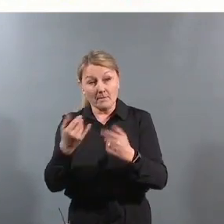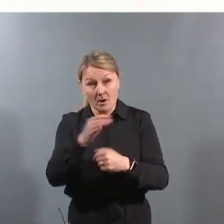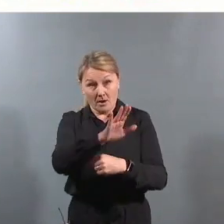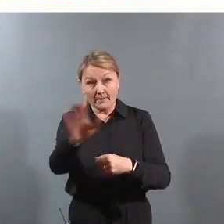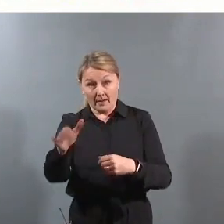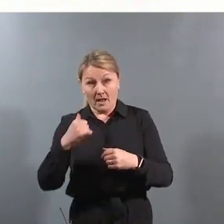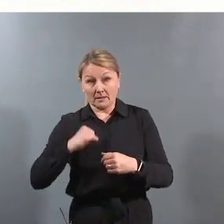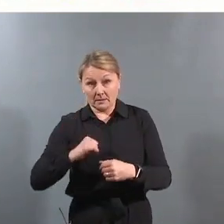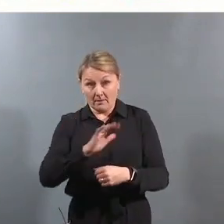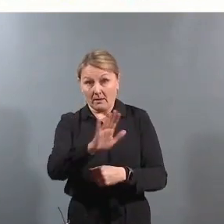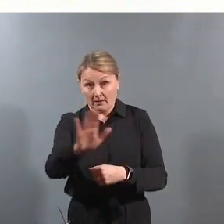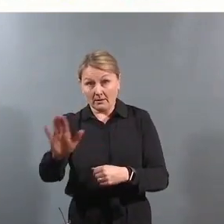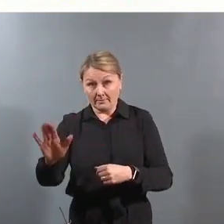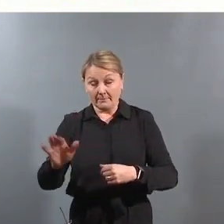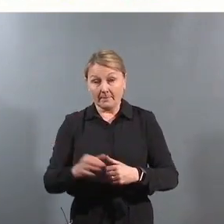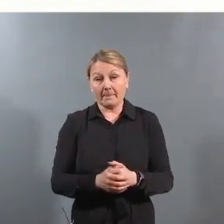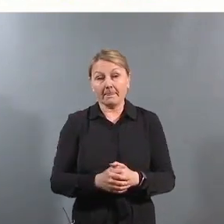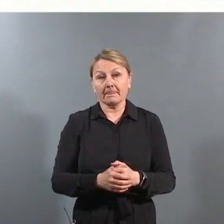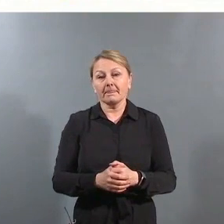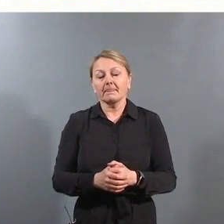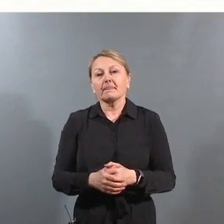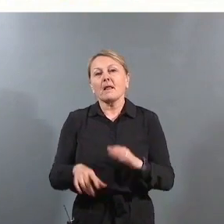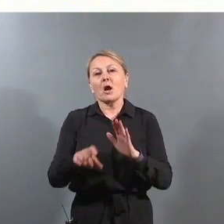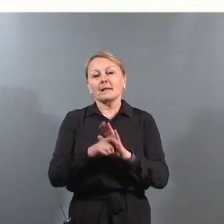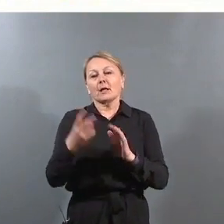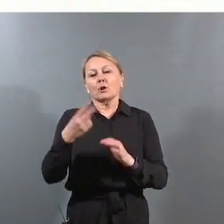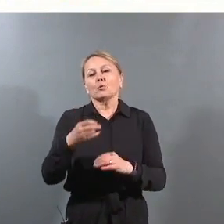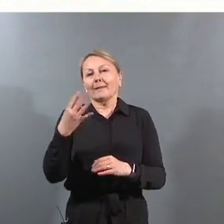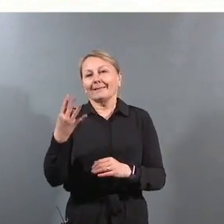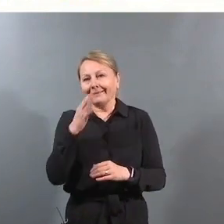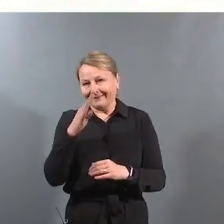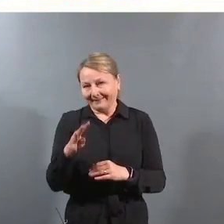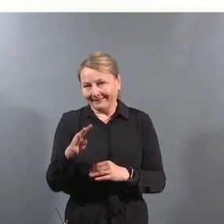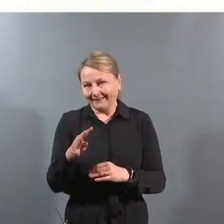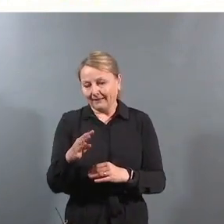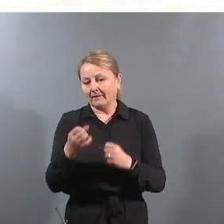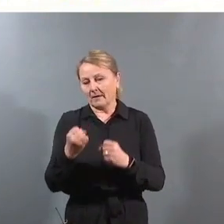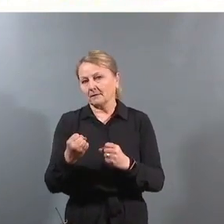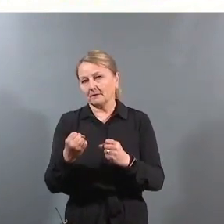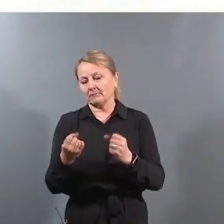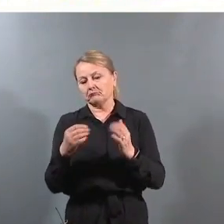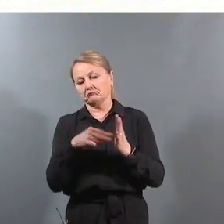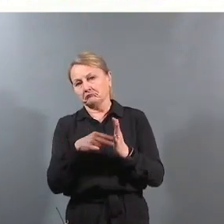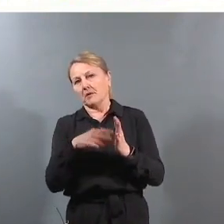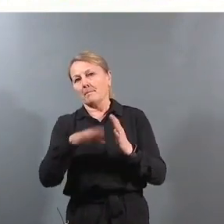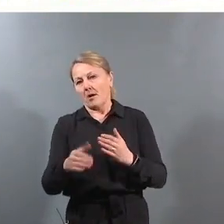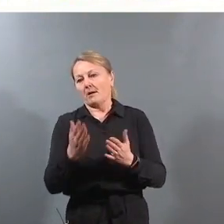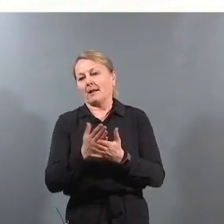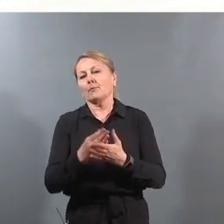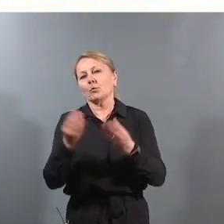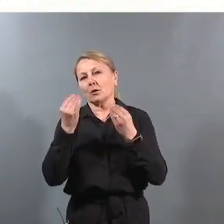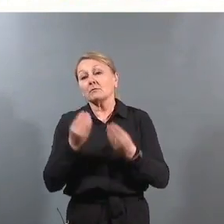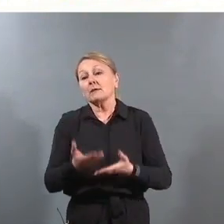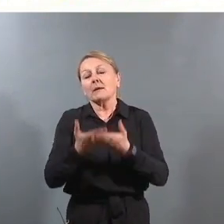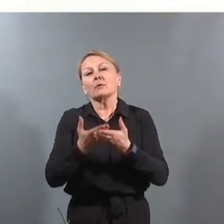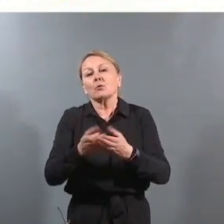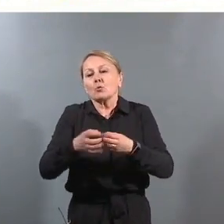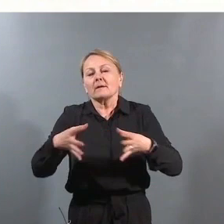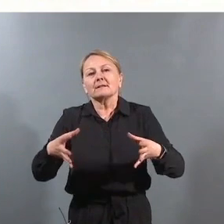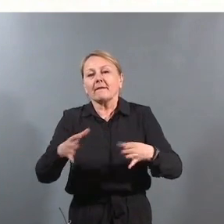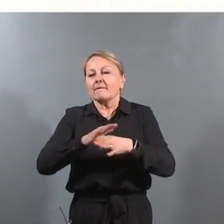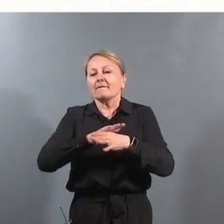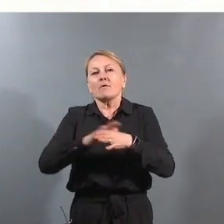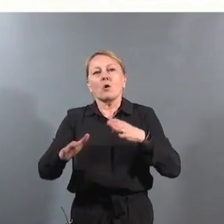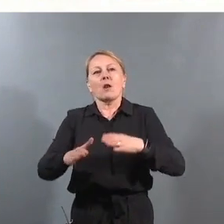har ansvaret for. Artikkel 29 slår fast at barn har rett på utdanning som hjelper dem til å utvikle sitt fulle